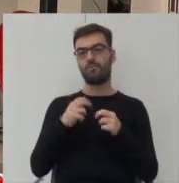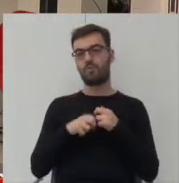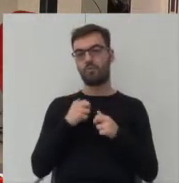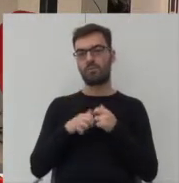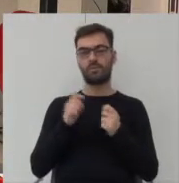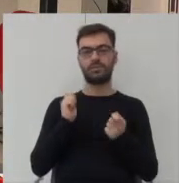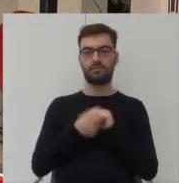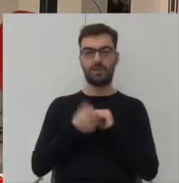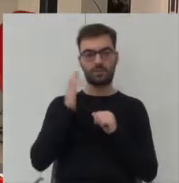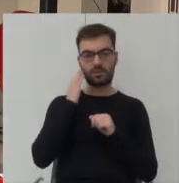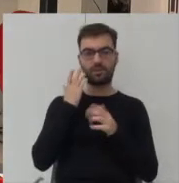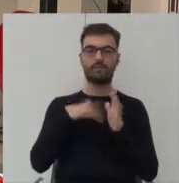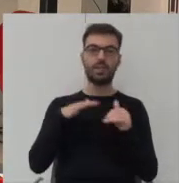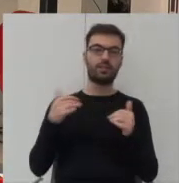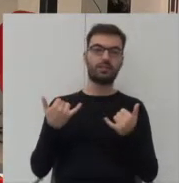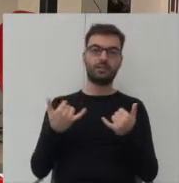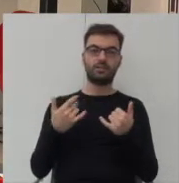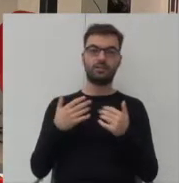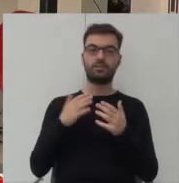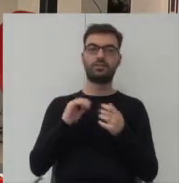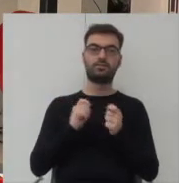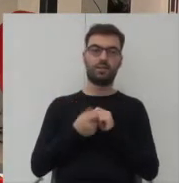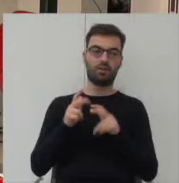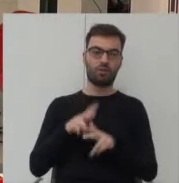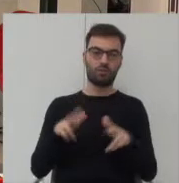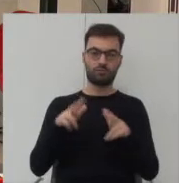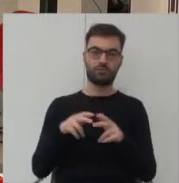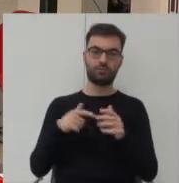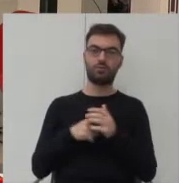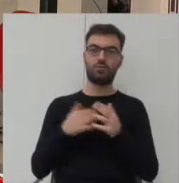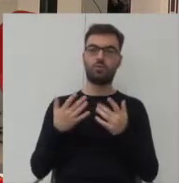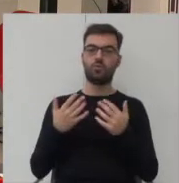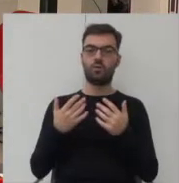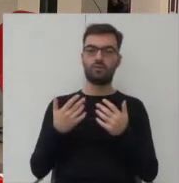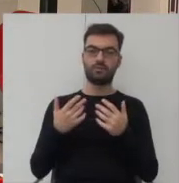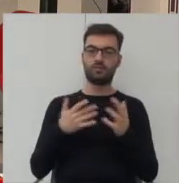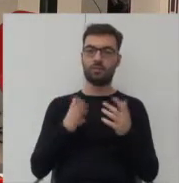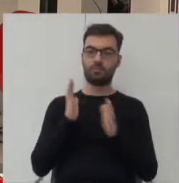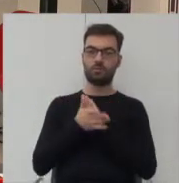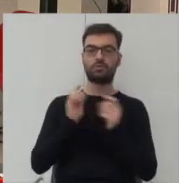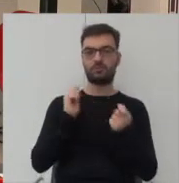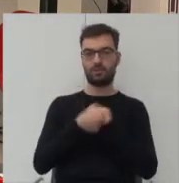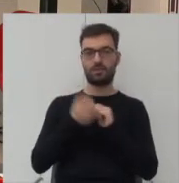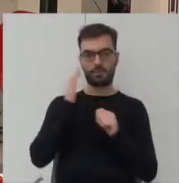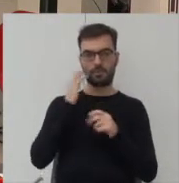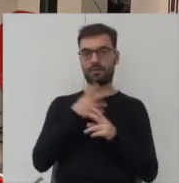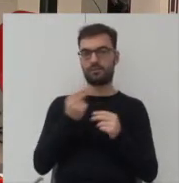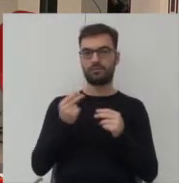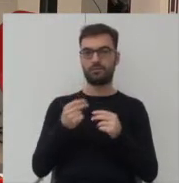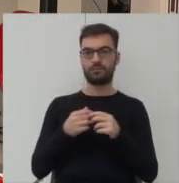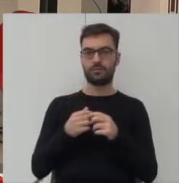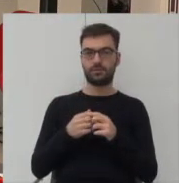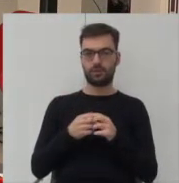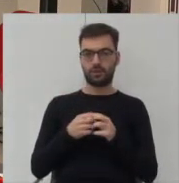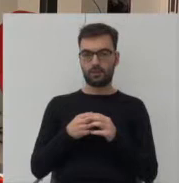zmiany mieszkania w zależności od zmiany rodziny prawda łatwiej się ułatwia w ten sposób że się zmienia mieszkanie a nie znaczy się